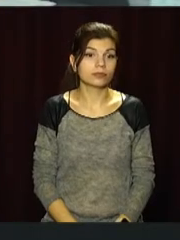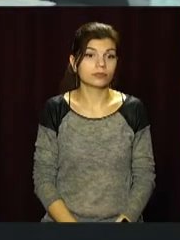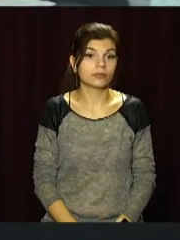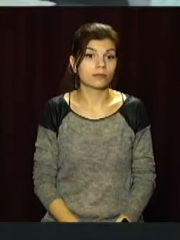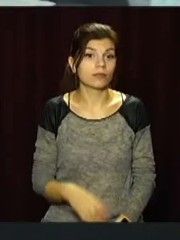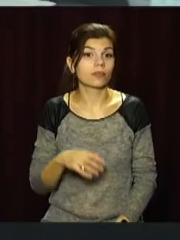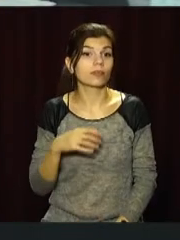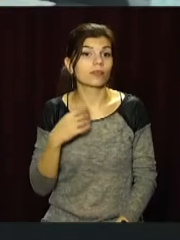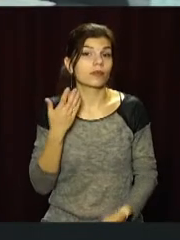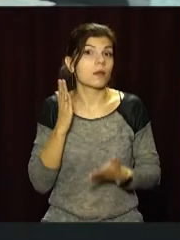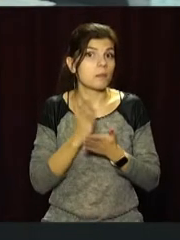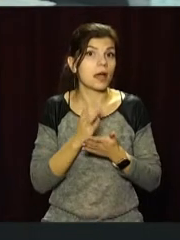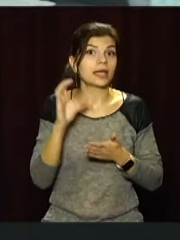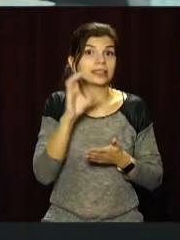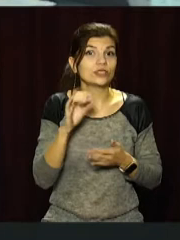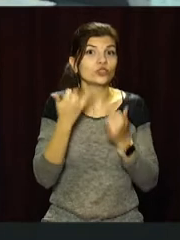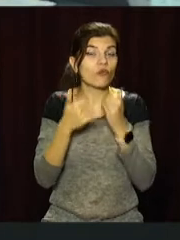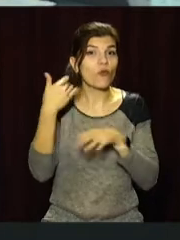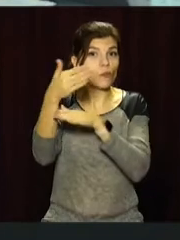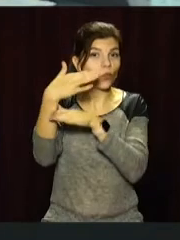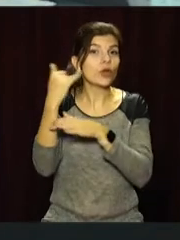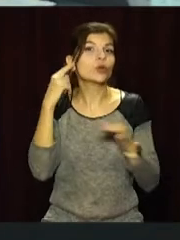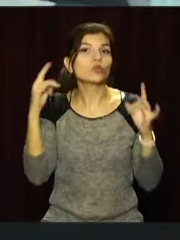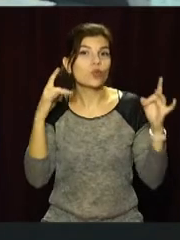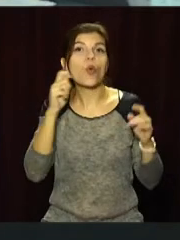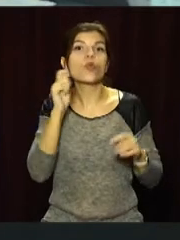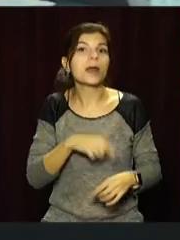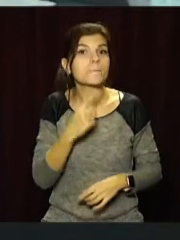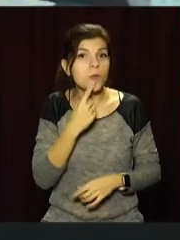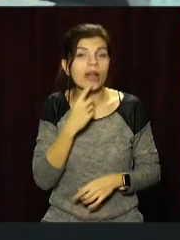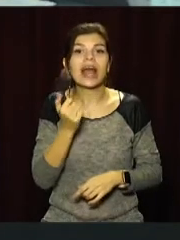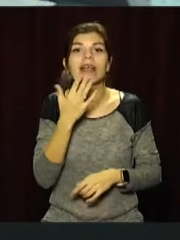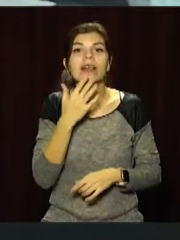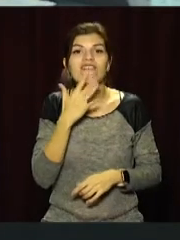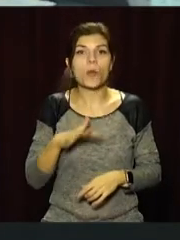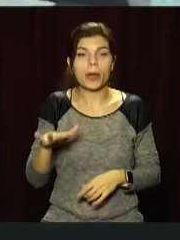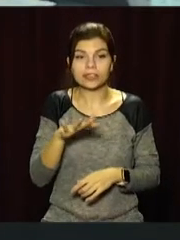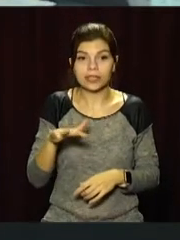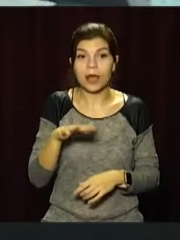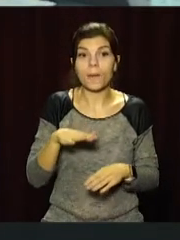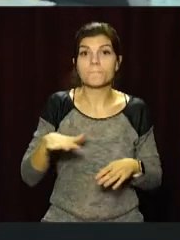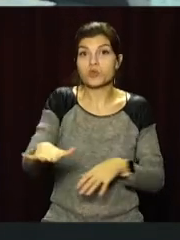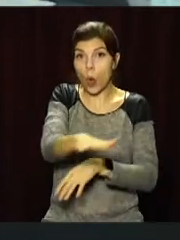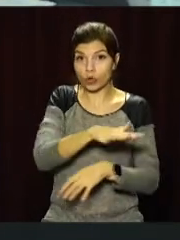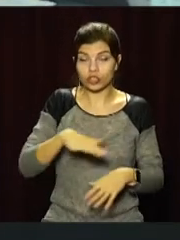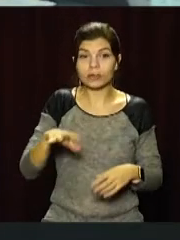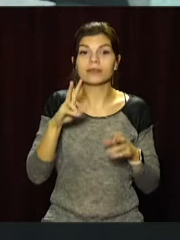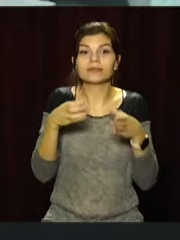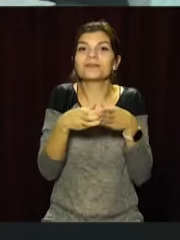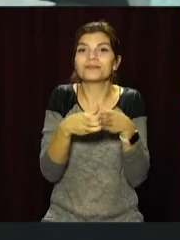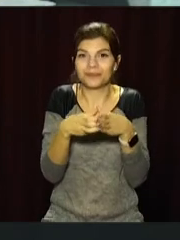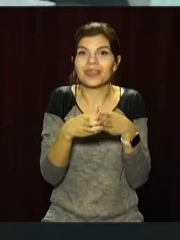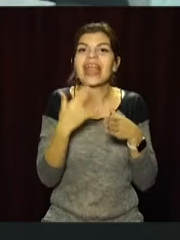Майоріли синьо-жовті прапори та лунала українська мова. На Європейській площі Дніпра депутати партії «Європейська